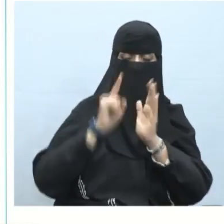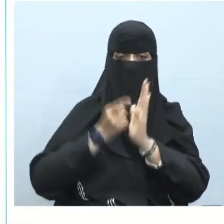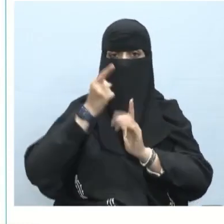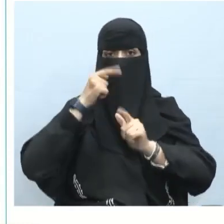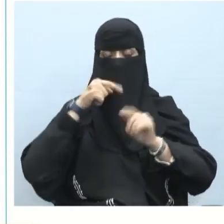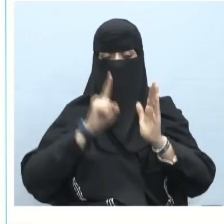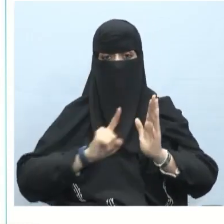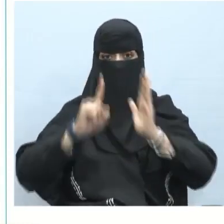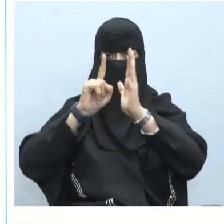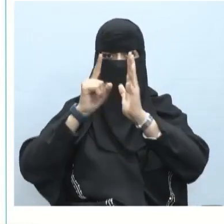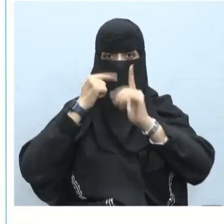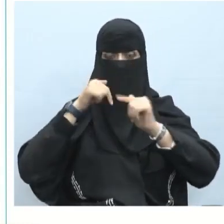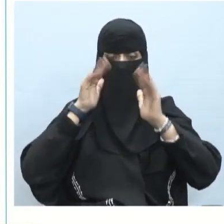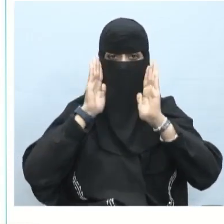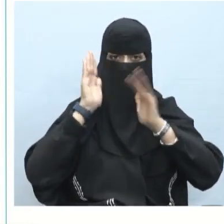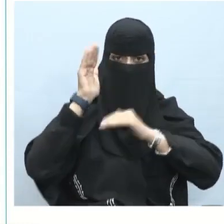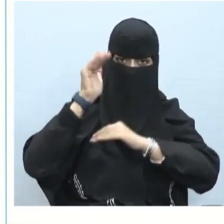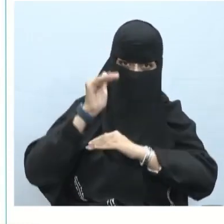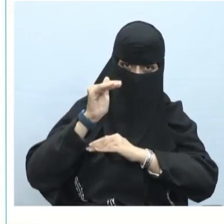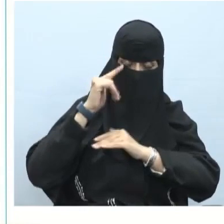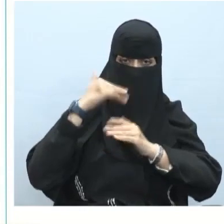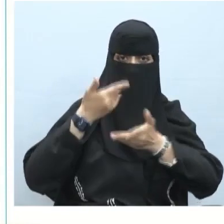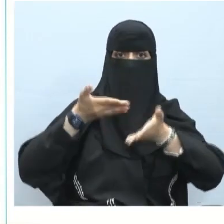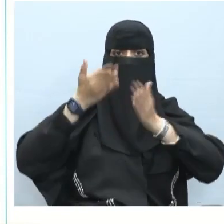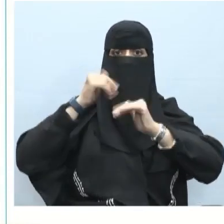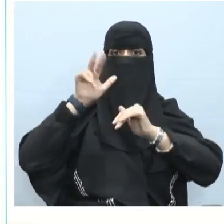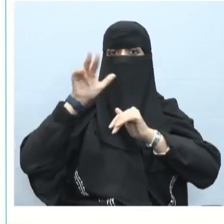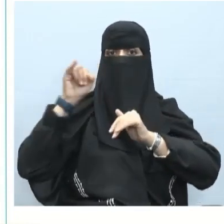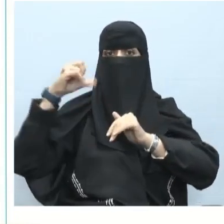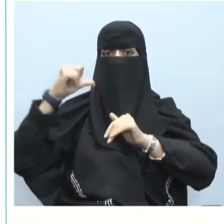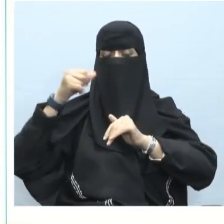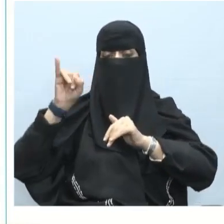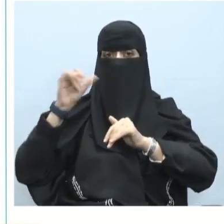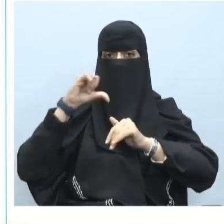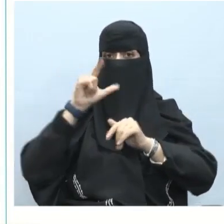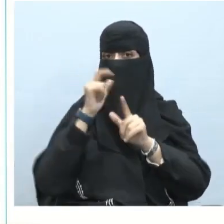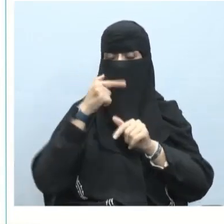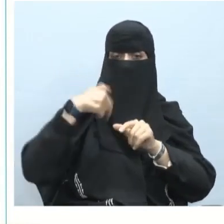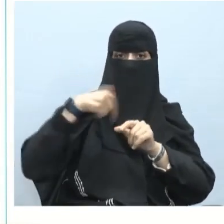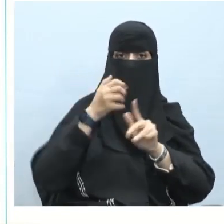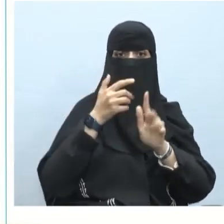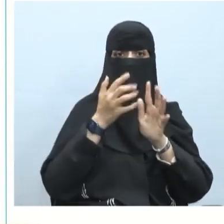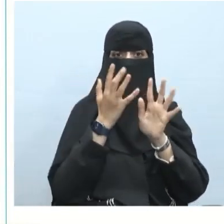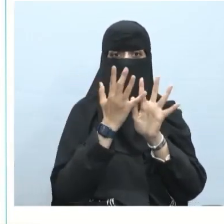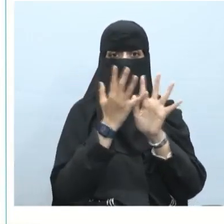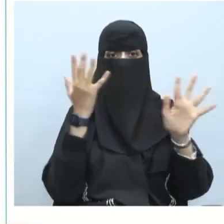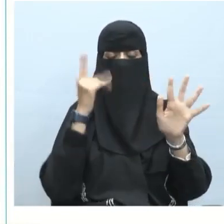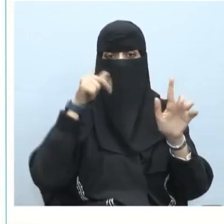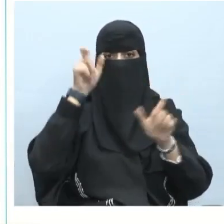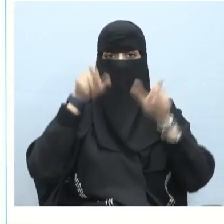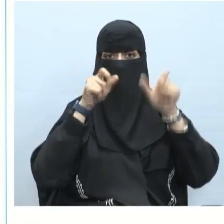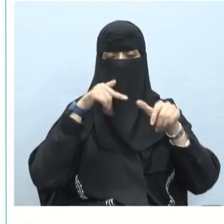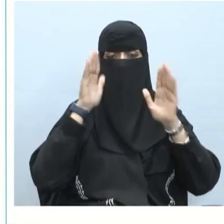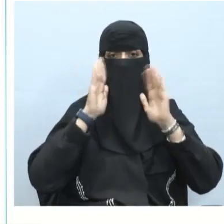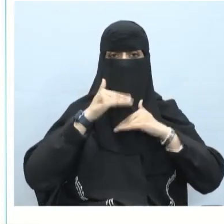علامة رفعه الضمة من يأتي بعده فا حرف عطف مبني على الفتح لا محل له